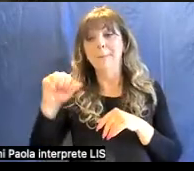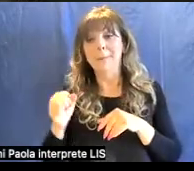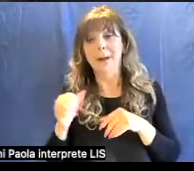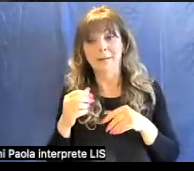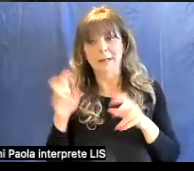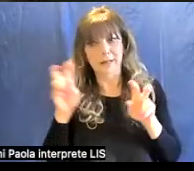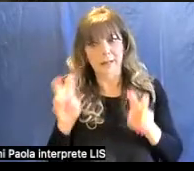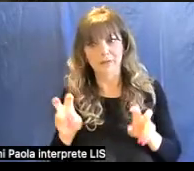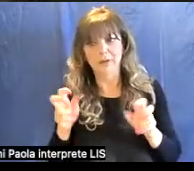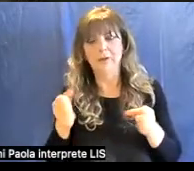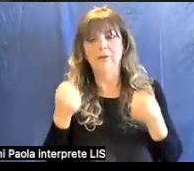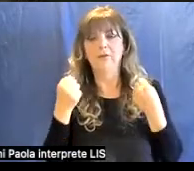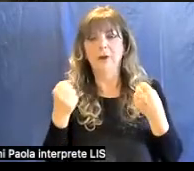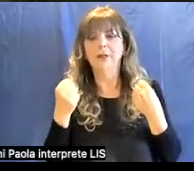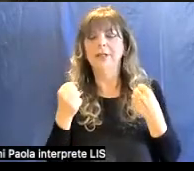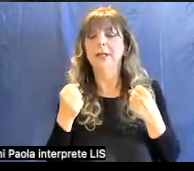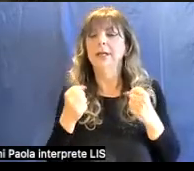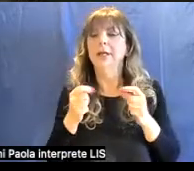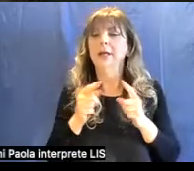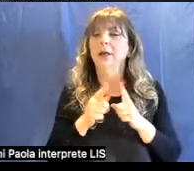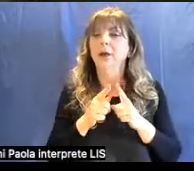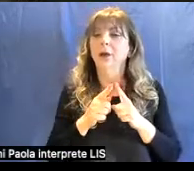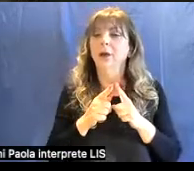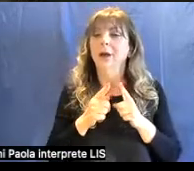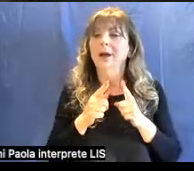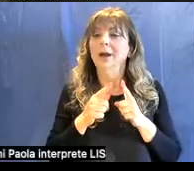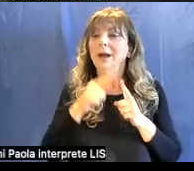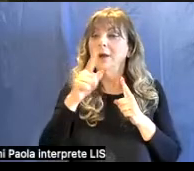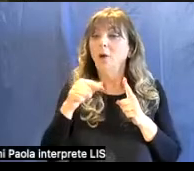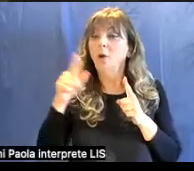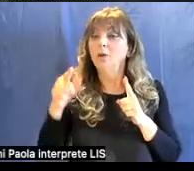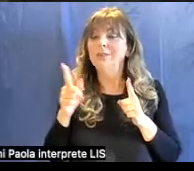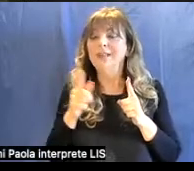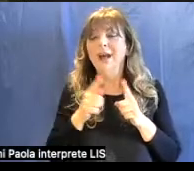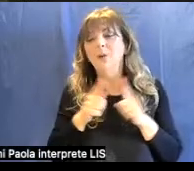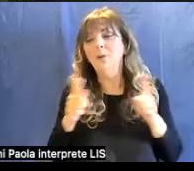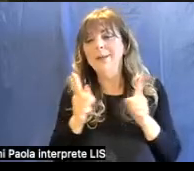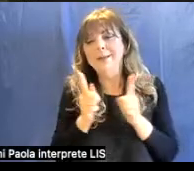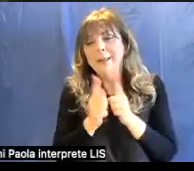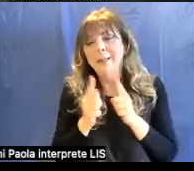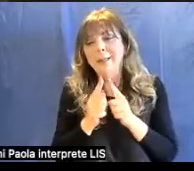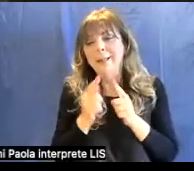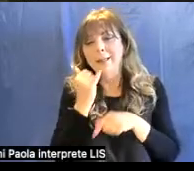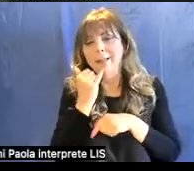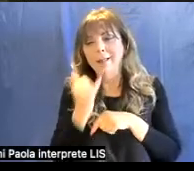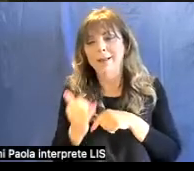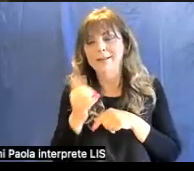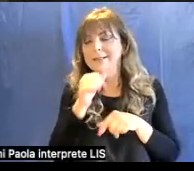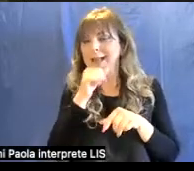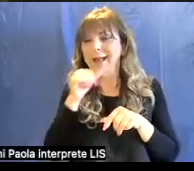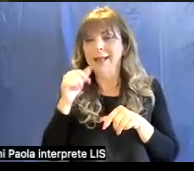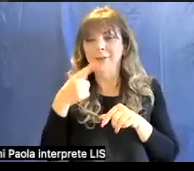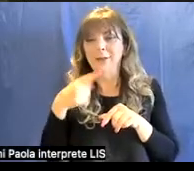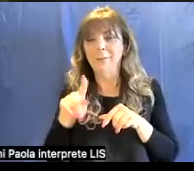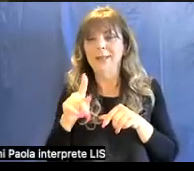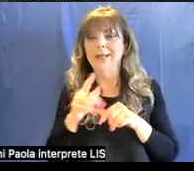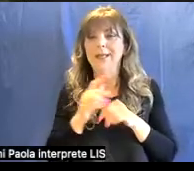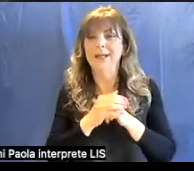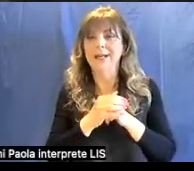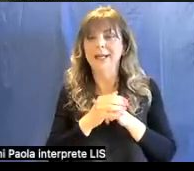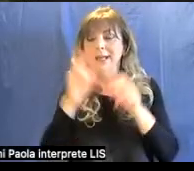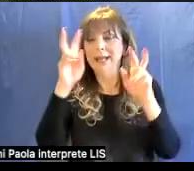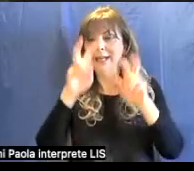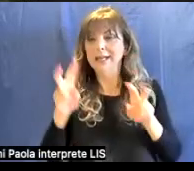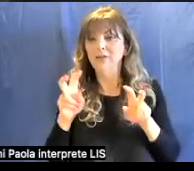con una lunghezza d'onda estremamente piccola, che sono usate nella produzione dell'energia